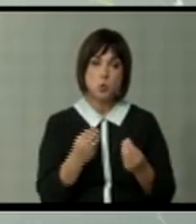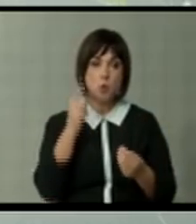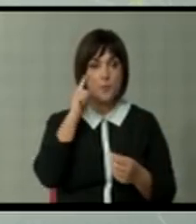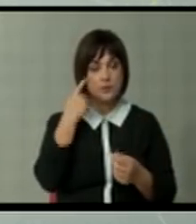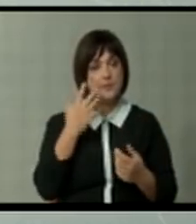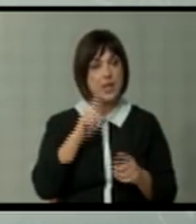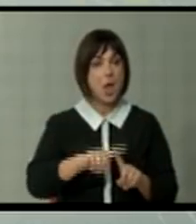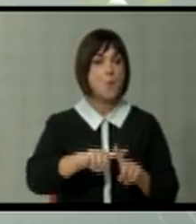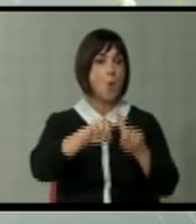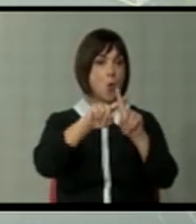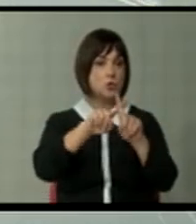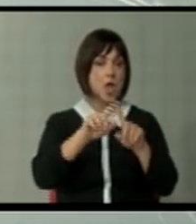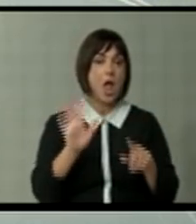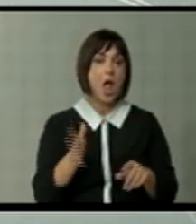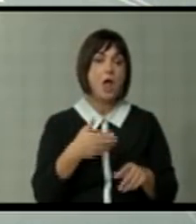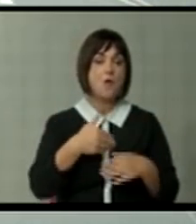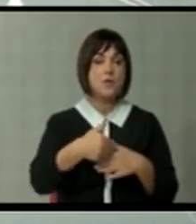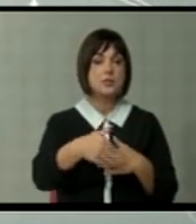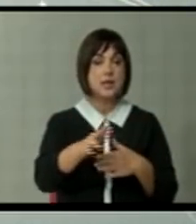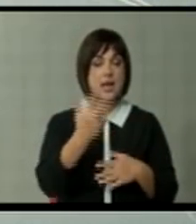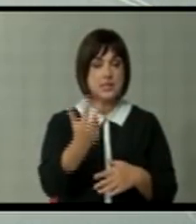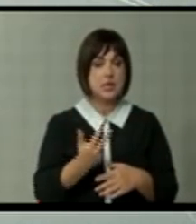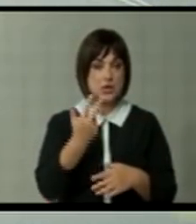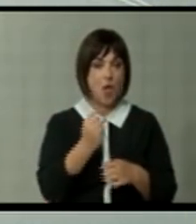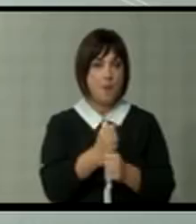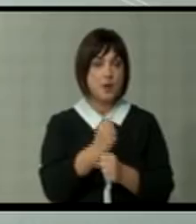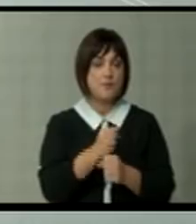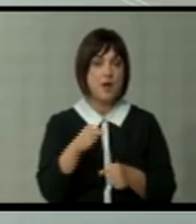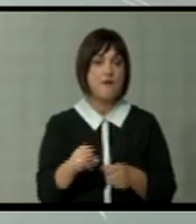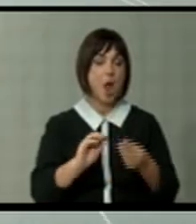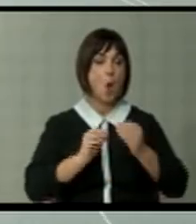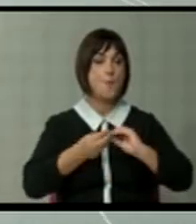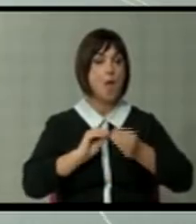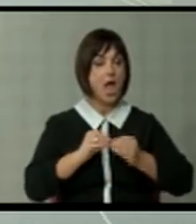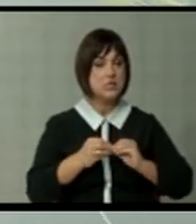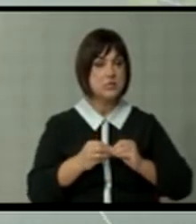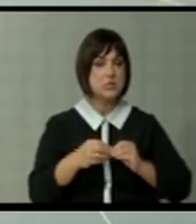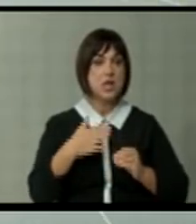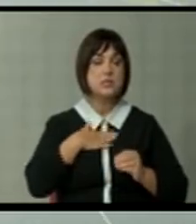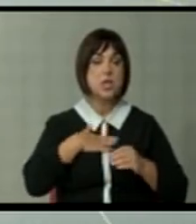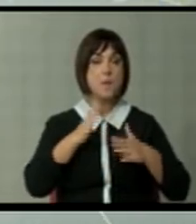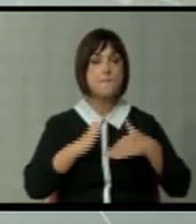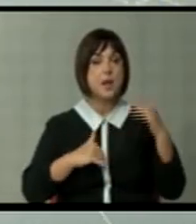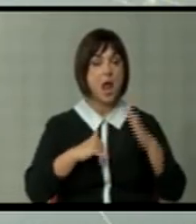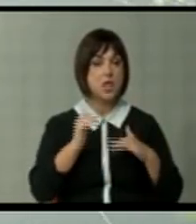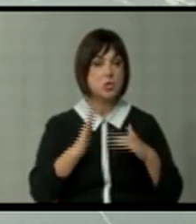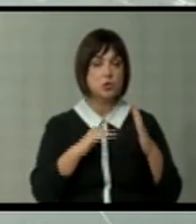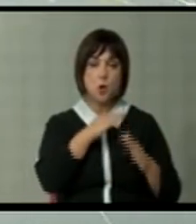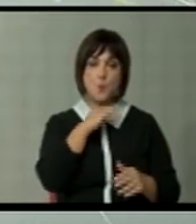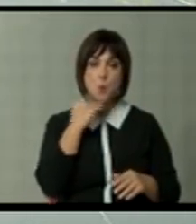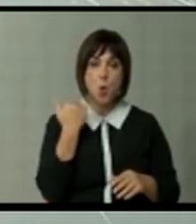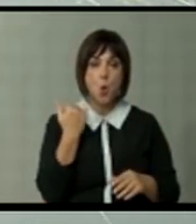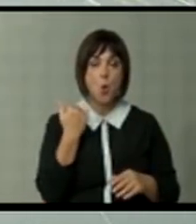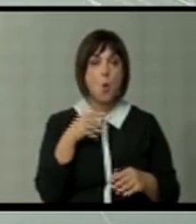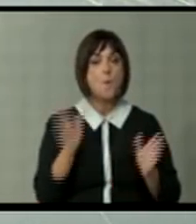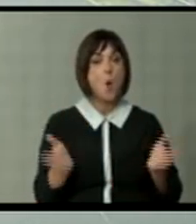дека, е позитивно? Затоа што ако во наредниве три години создаваме таков пазар, ние практично многу по